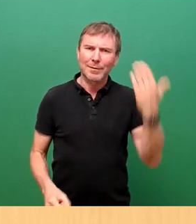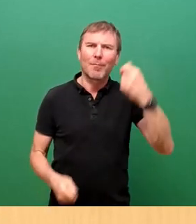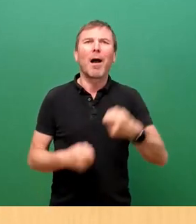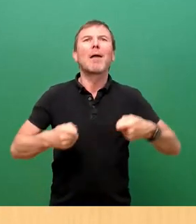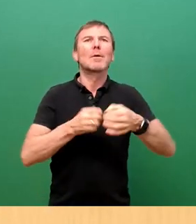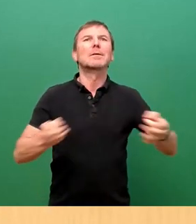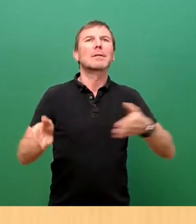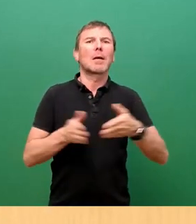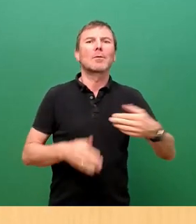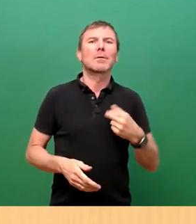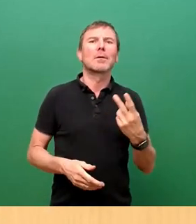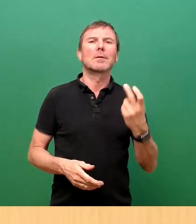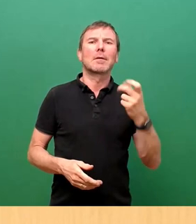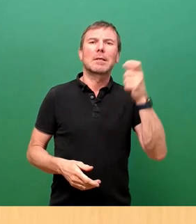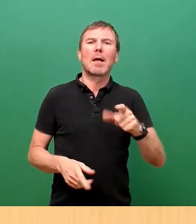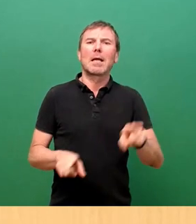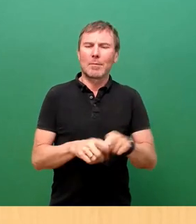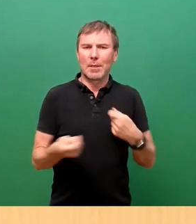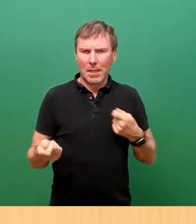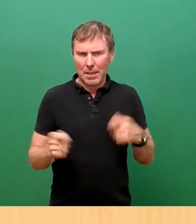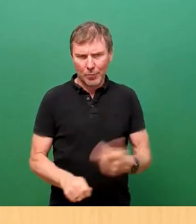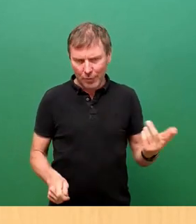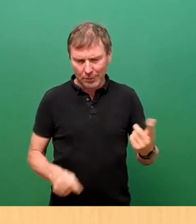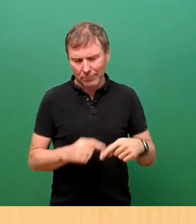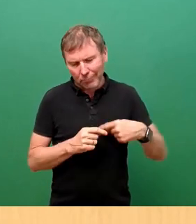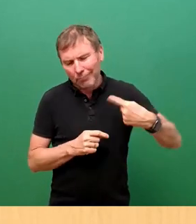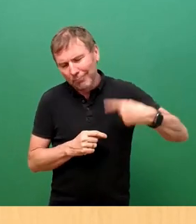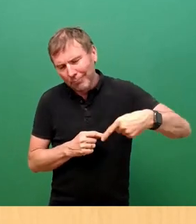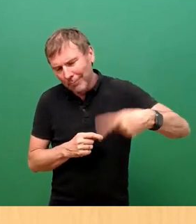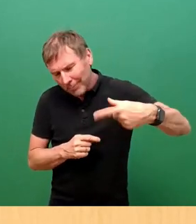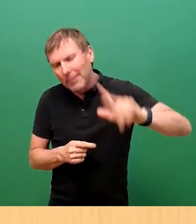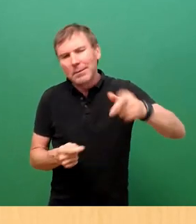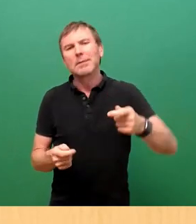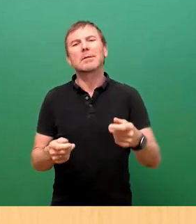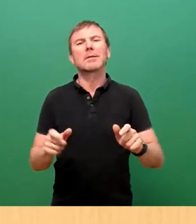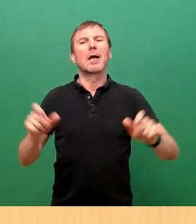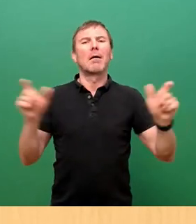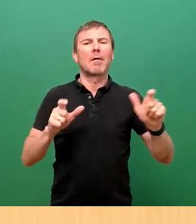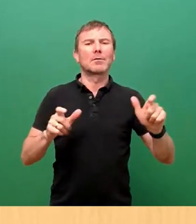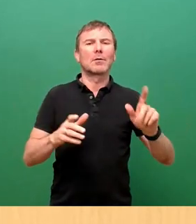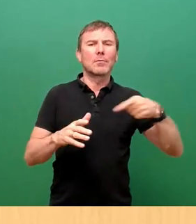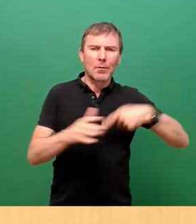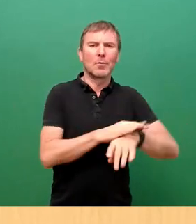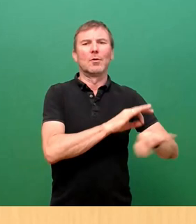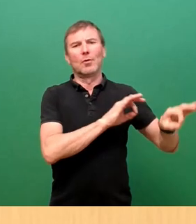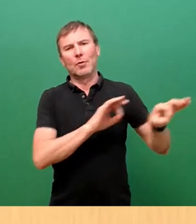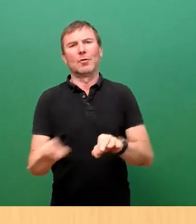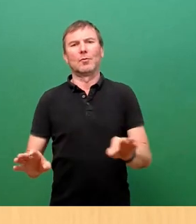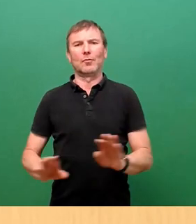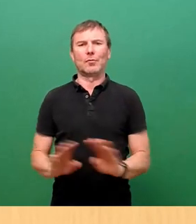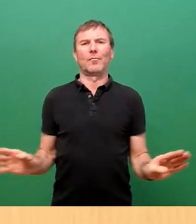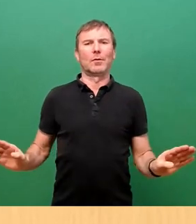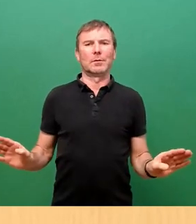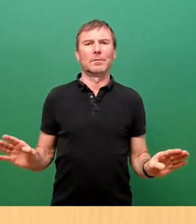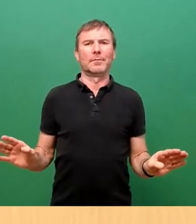Mai mitbeschlossen. Nun, es hat dann nochmal gedauert, bis dann auch diese Veranstaltung stattgefunden hat. Es gab im